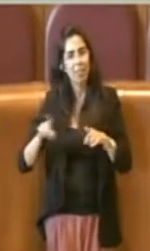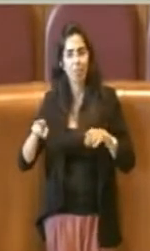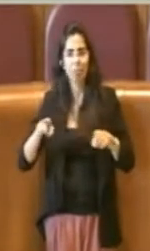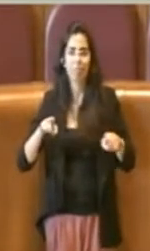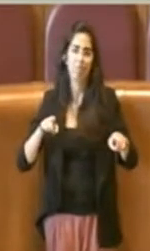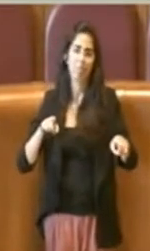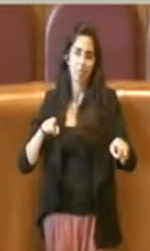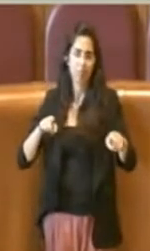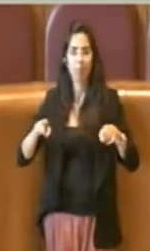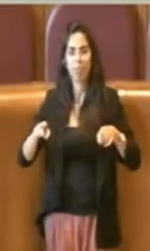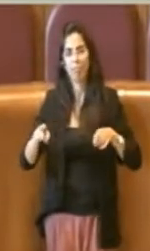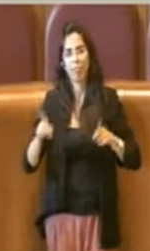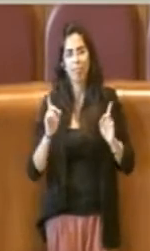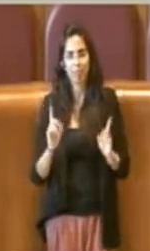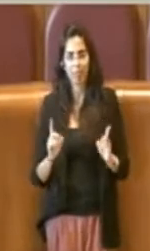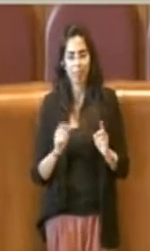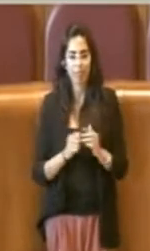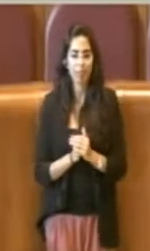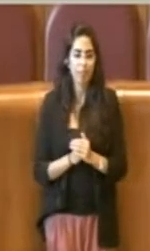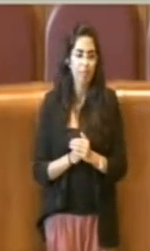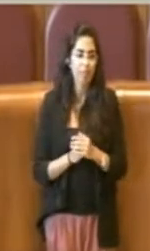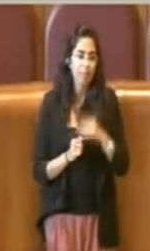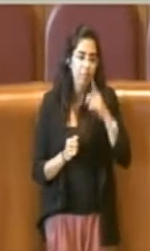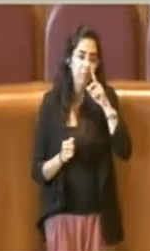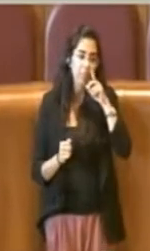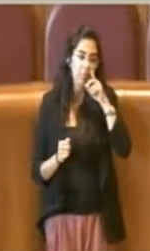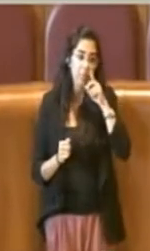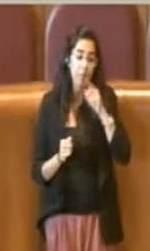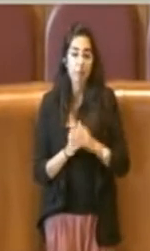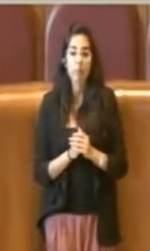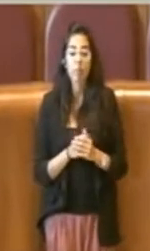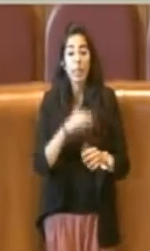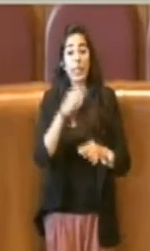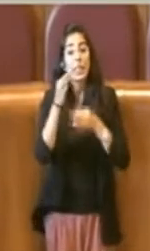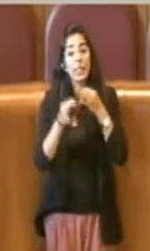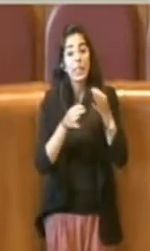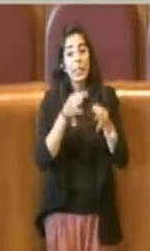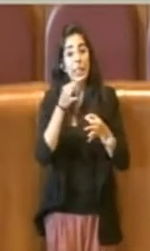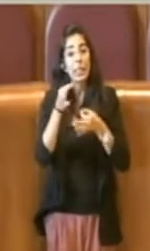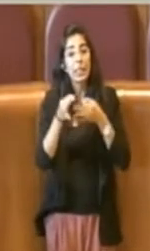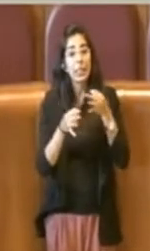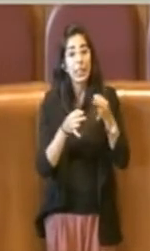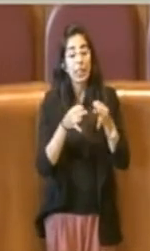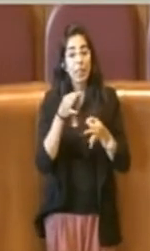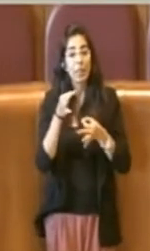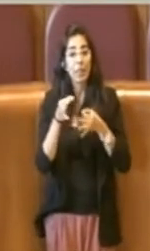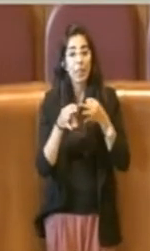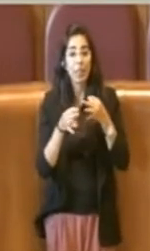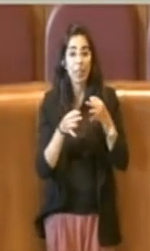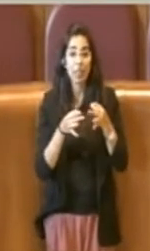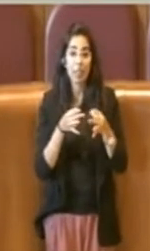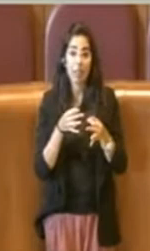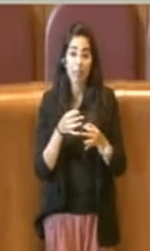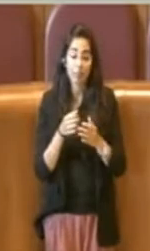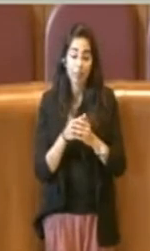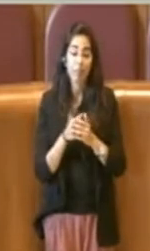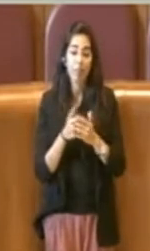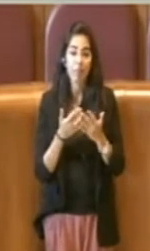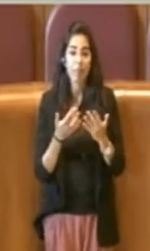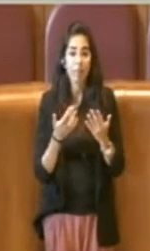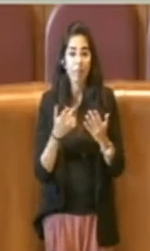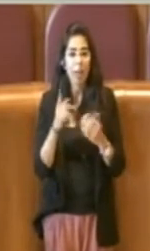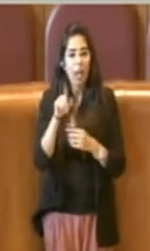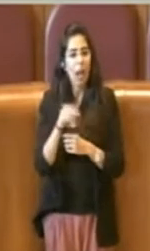calendario solare. Quindi abbiamo ritenuto, ma anche per rispondere